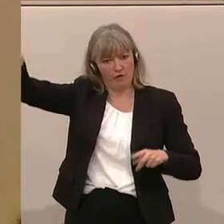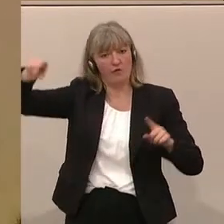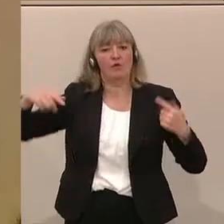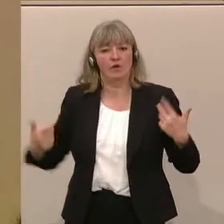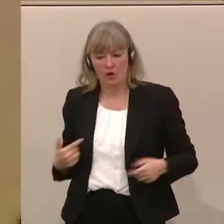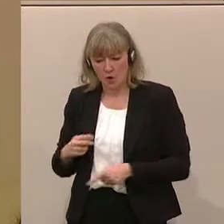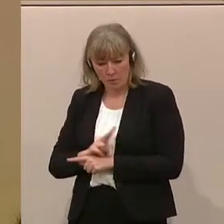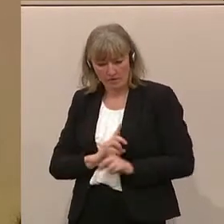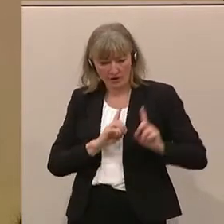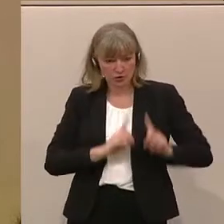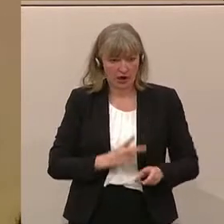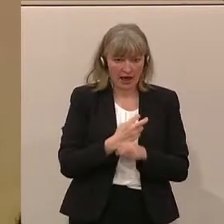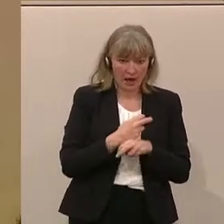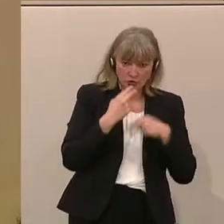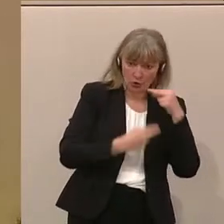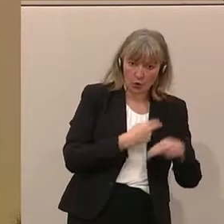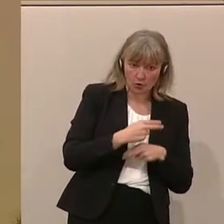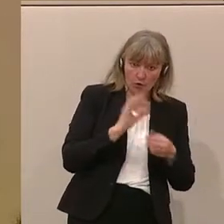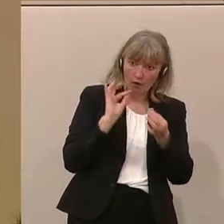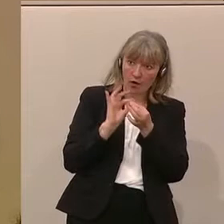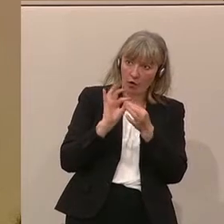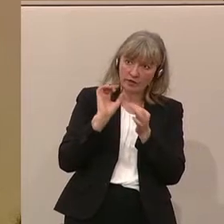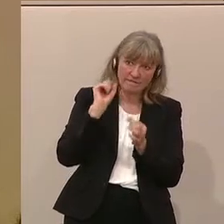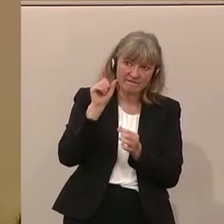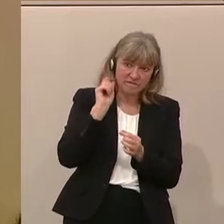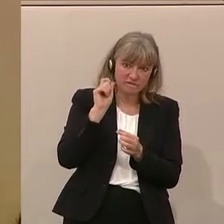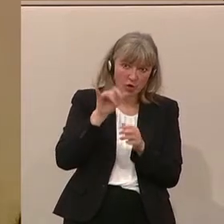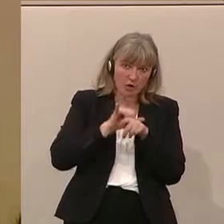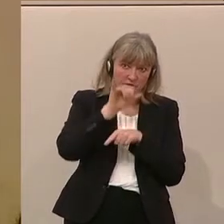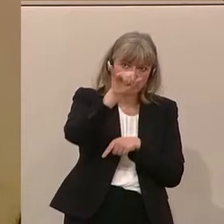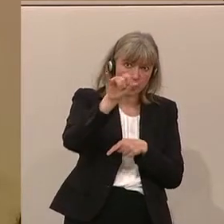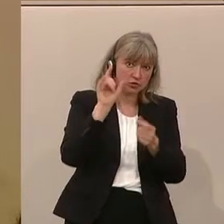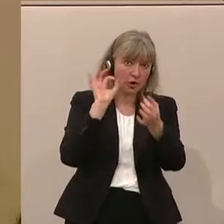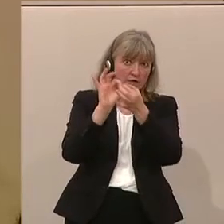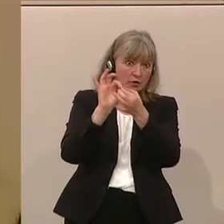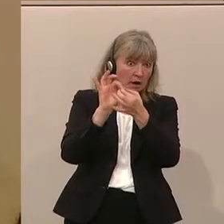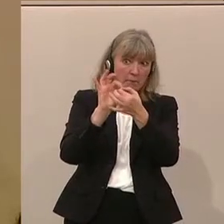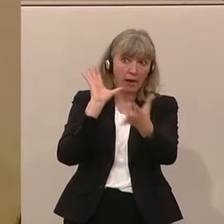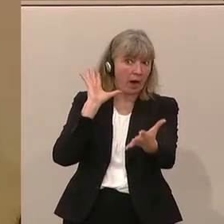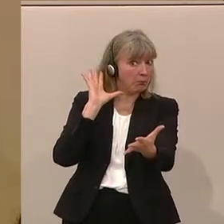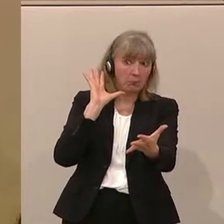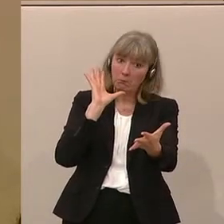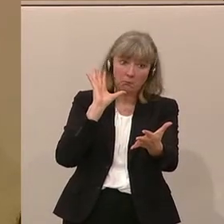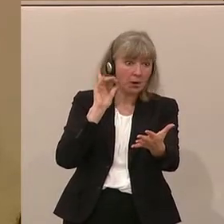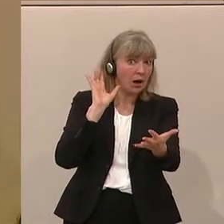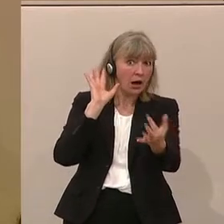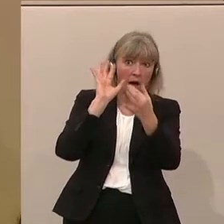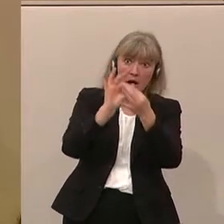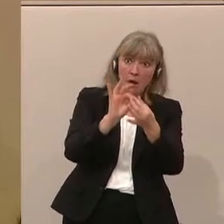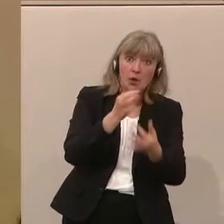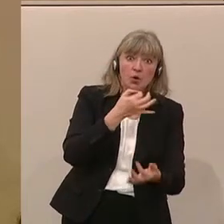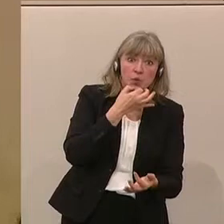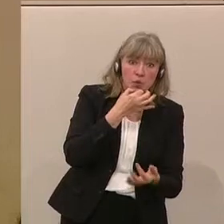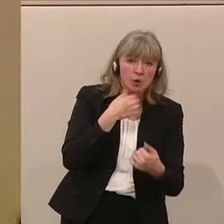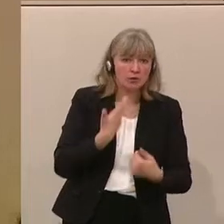die Austro-Control, den Funkkontakt zu dem Flugzeug verliert und diesen auch nicht rasch wiederherstellen kann, dann